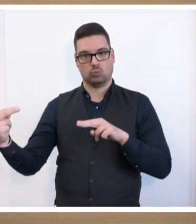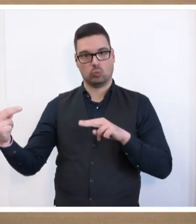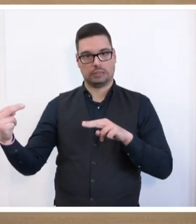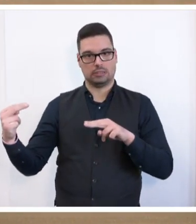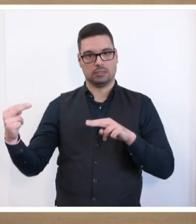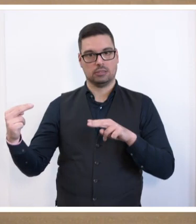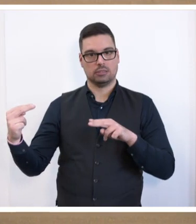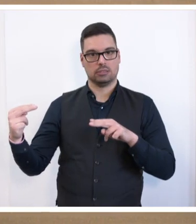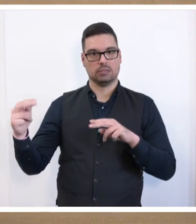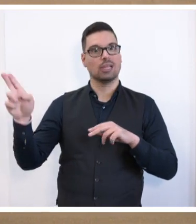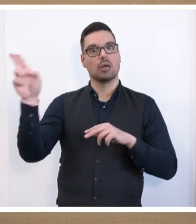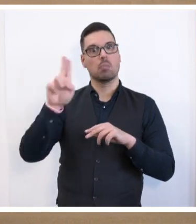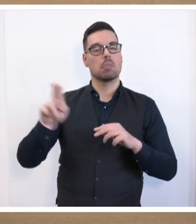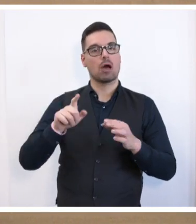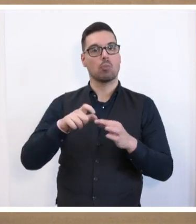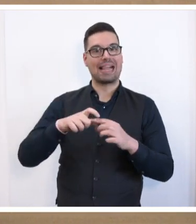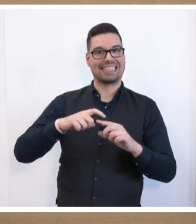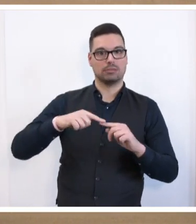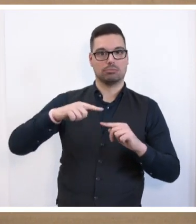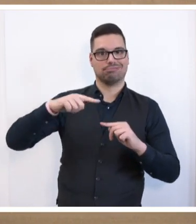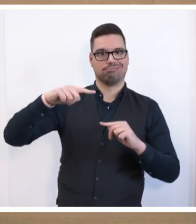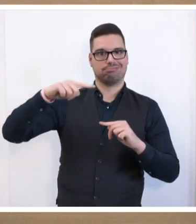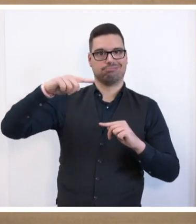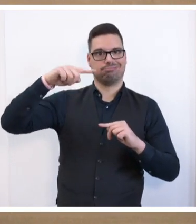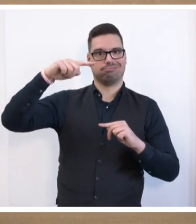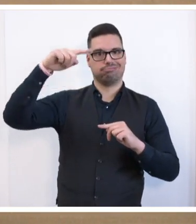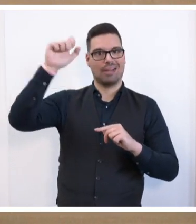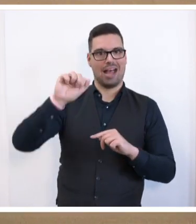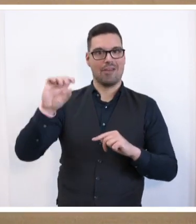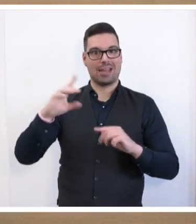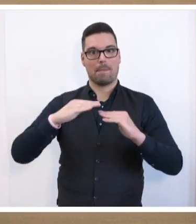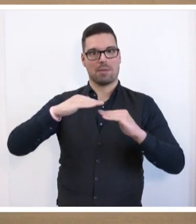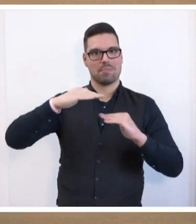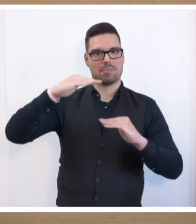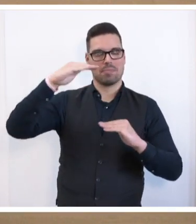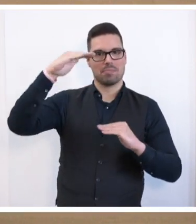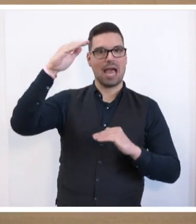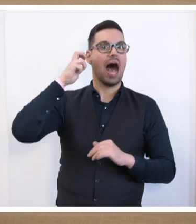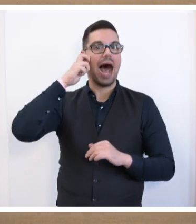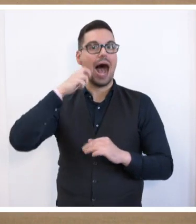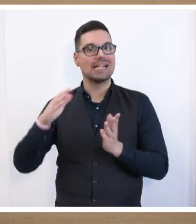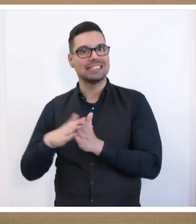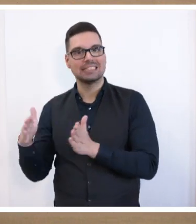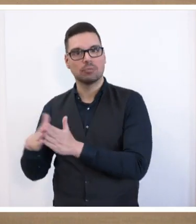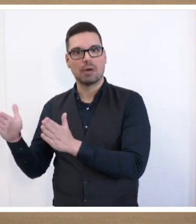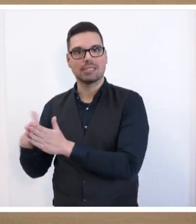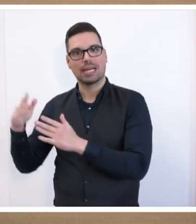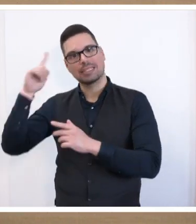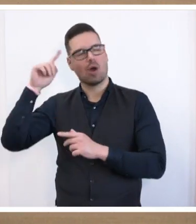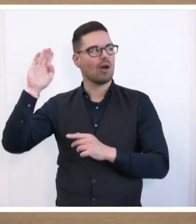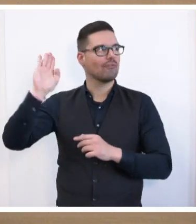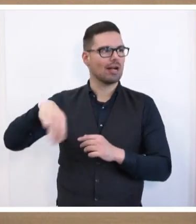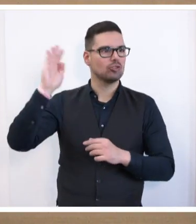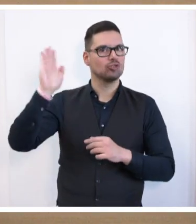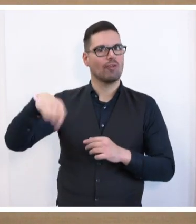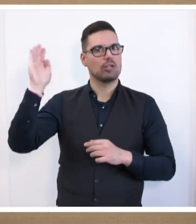Der blaue Balken steigt und steigt. Gab es noch für die Altparteien Hoffnung, dass die Demoskopen sich ja vielleicht ein wenig irren und bei